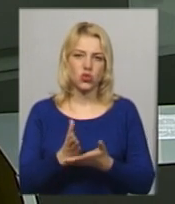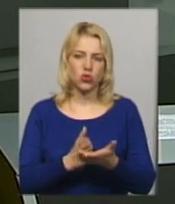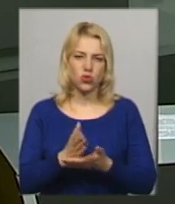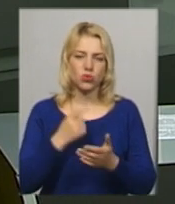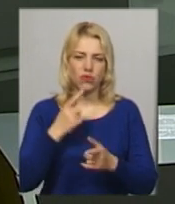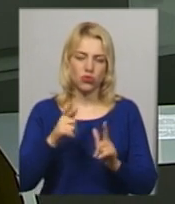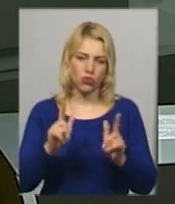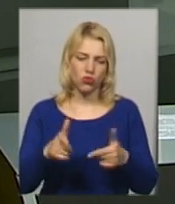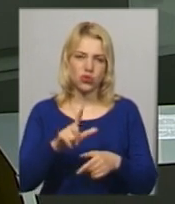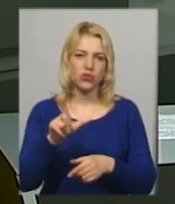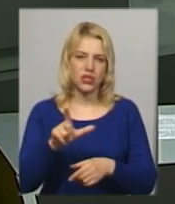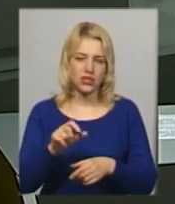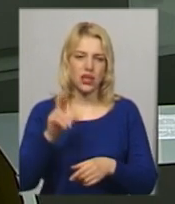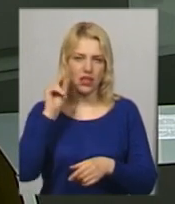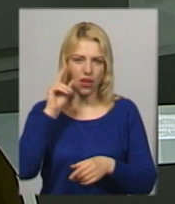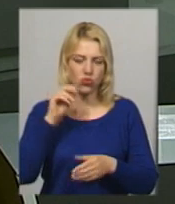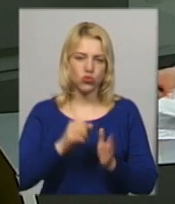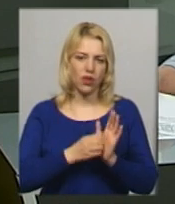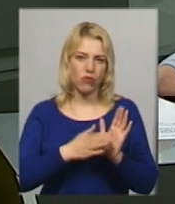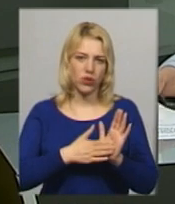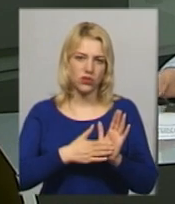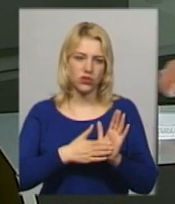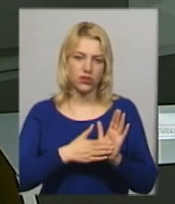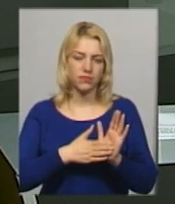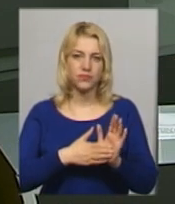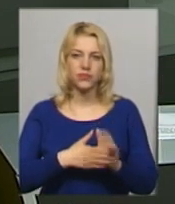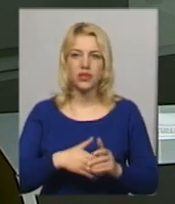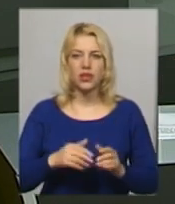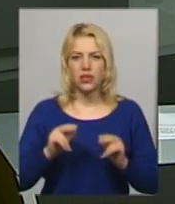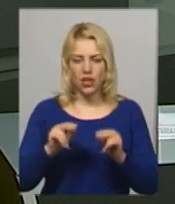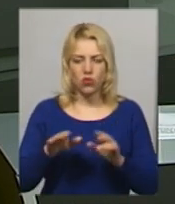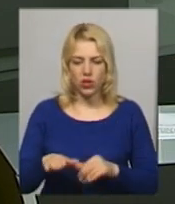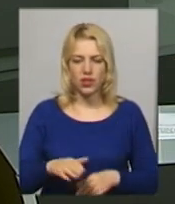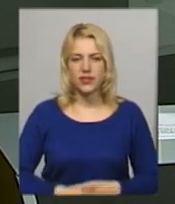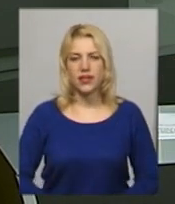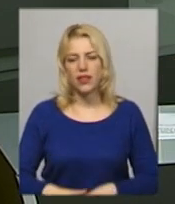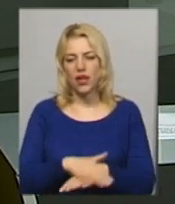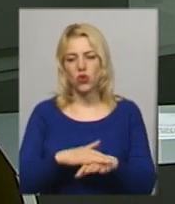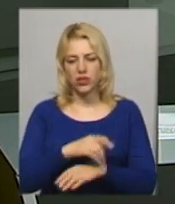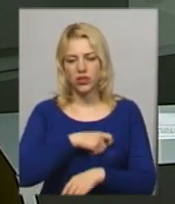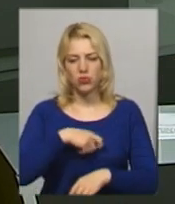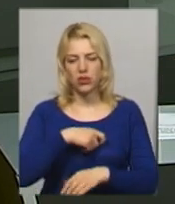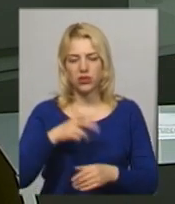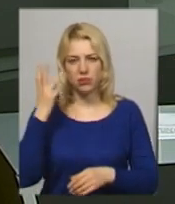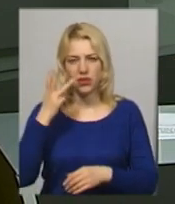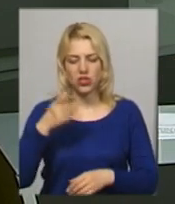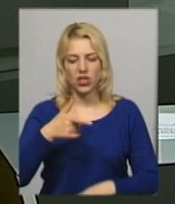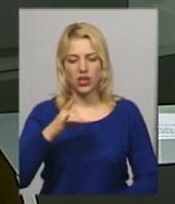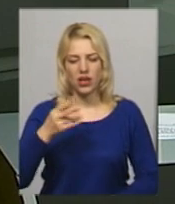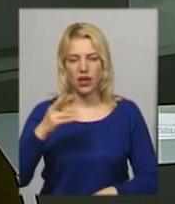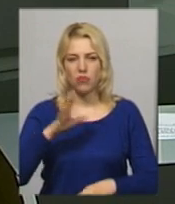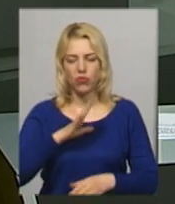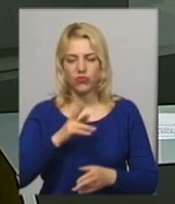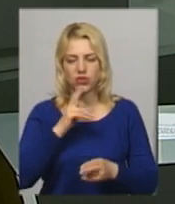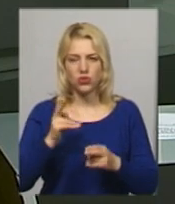Погоджуються із датою інавгурації. Народний депутат від Хмельниччини Олександр Герега був відсутній сьогодні